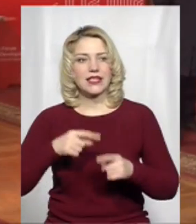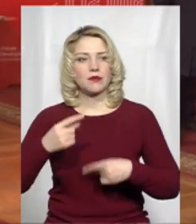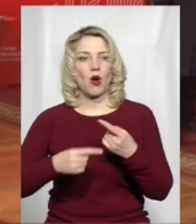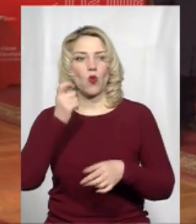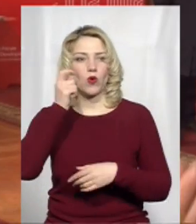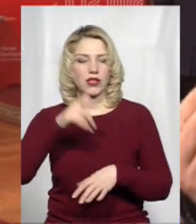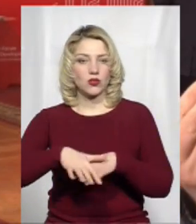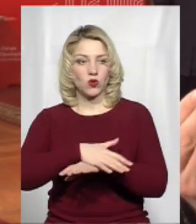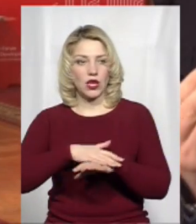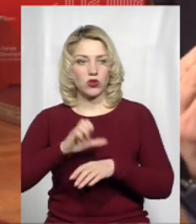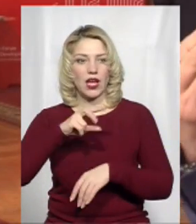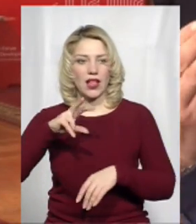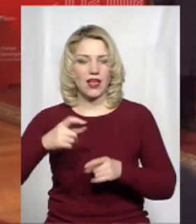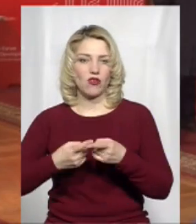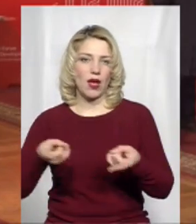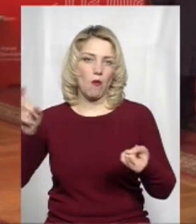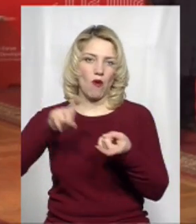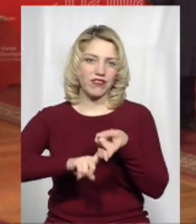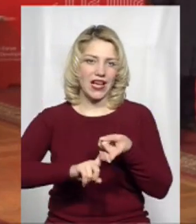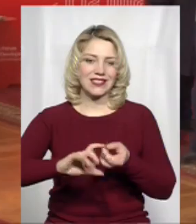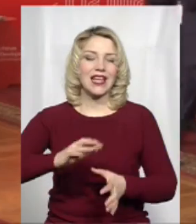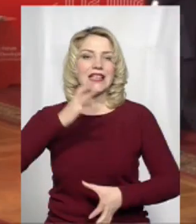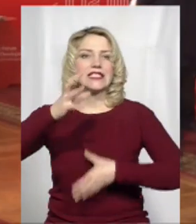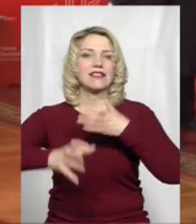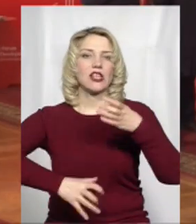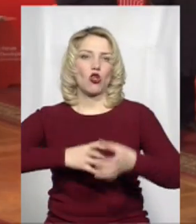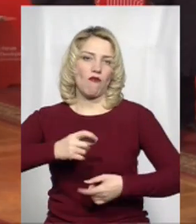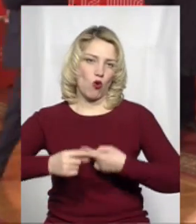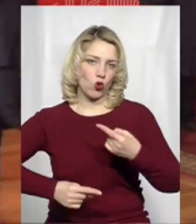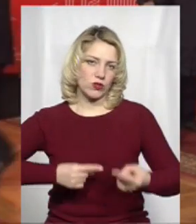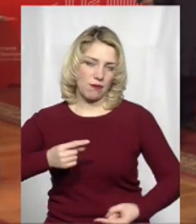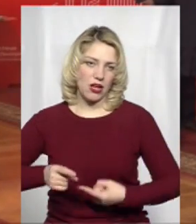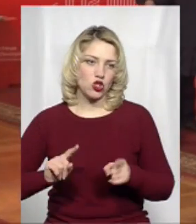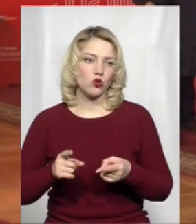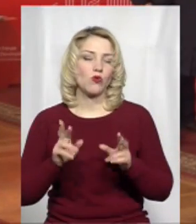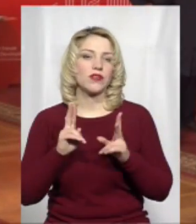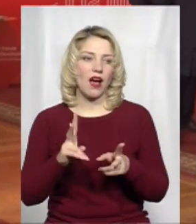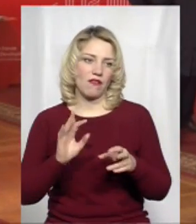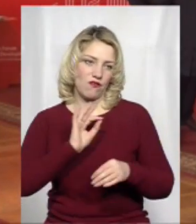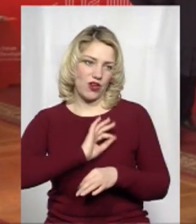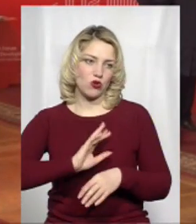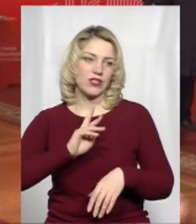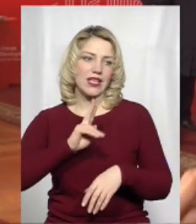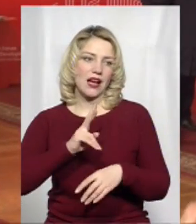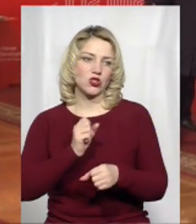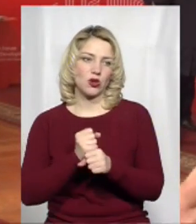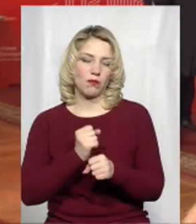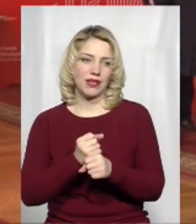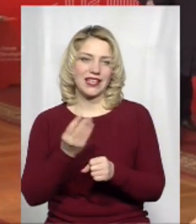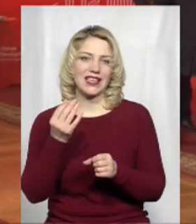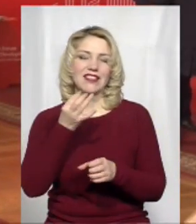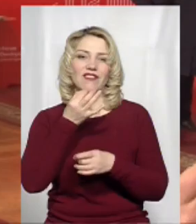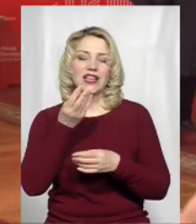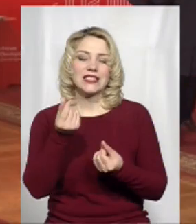українського народу, але вона пов'язана з світовою спадщиною. І тому як використати, як зробити їх інвестиційно